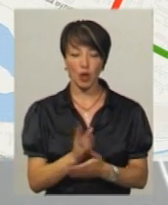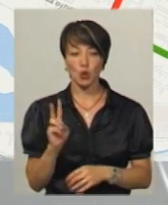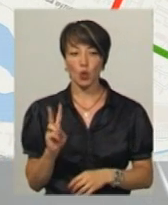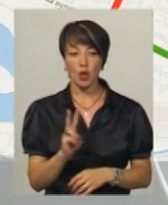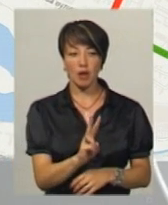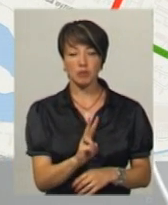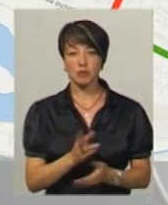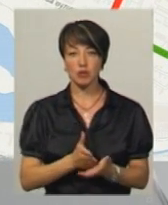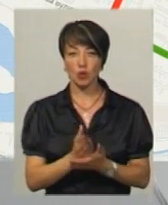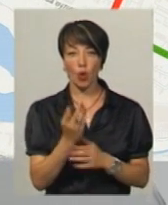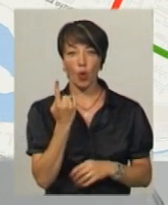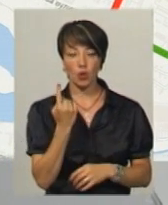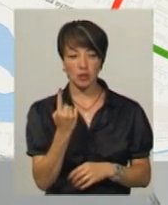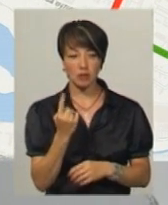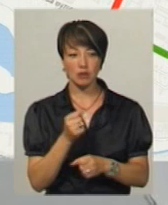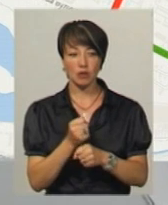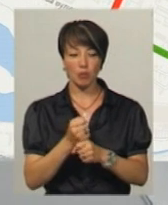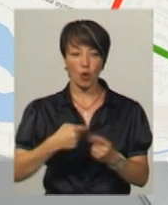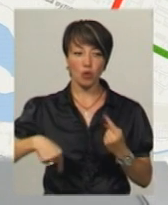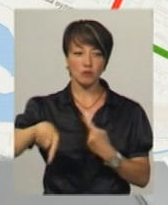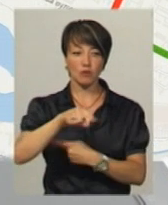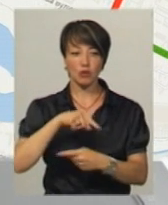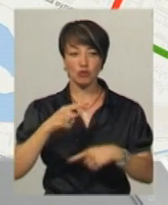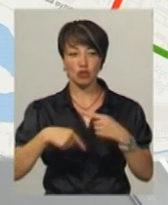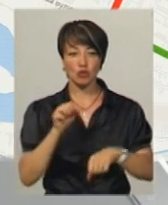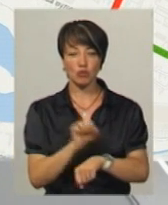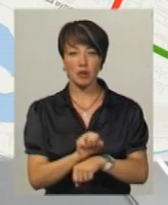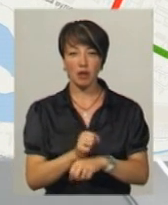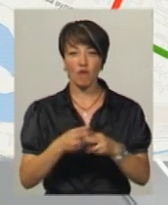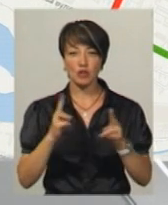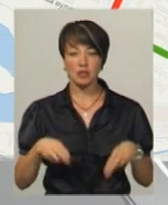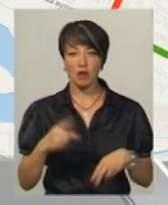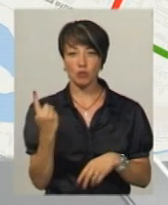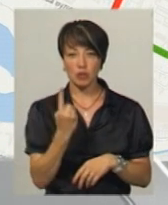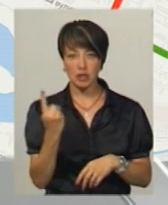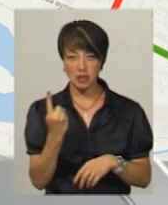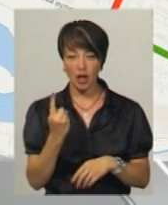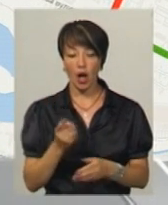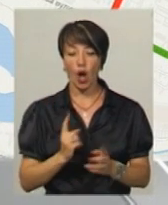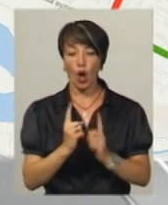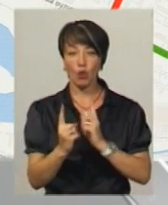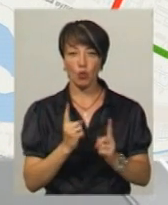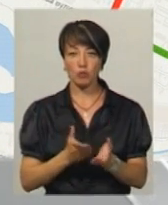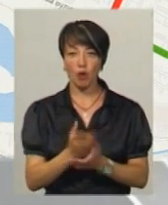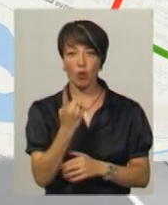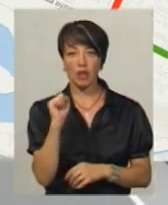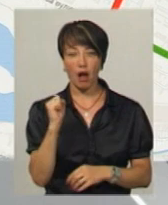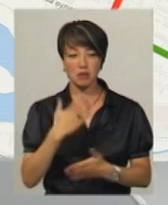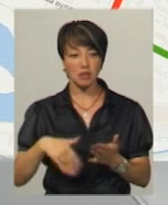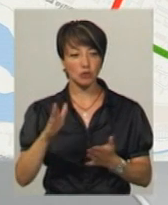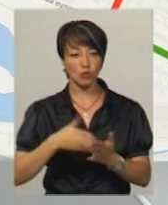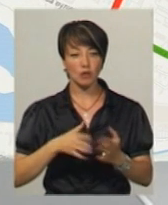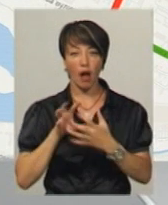Тролейбусний маршрут номер 1 здійснюватиме розворот через зупинку автостанція номер 1, рух на маршруті номер 1А скасовується.